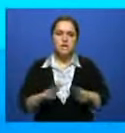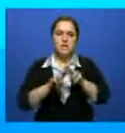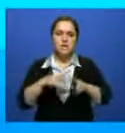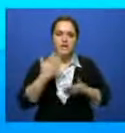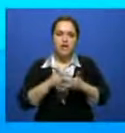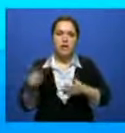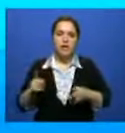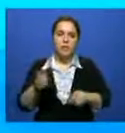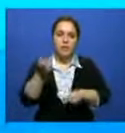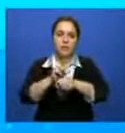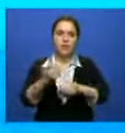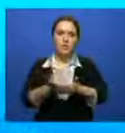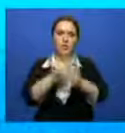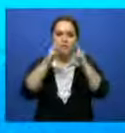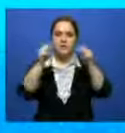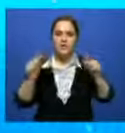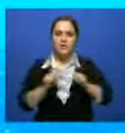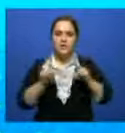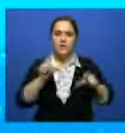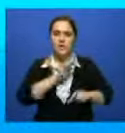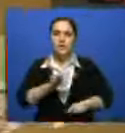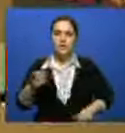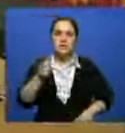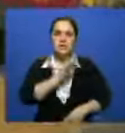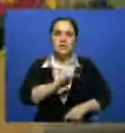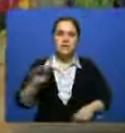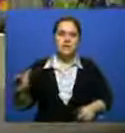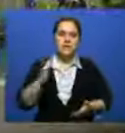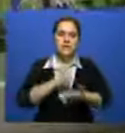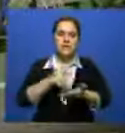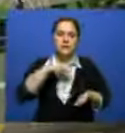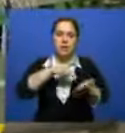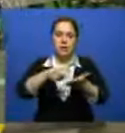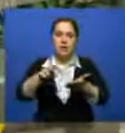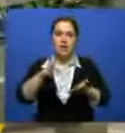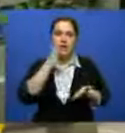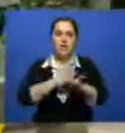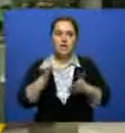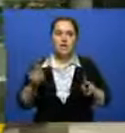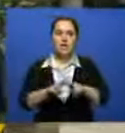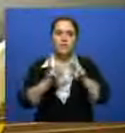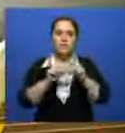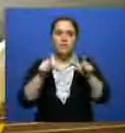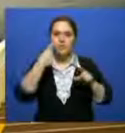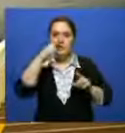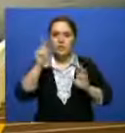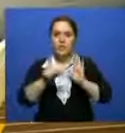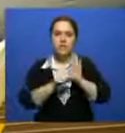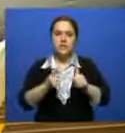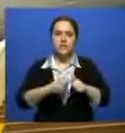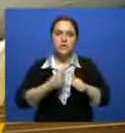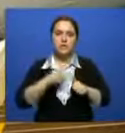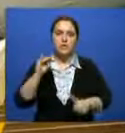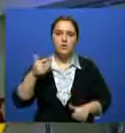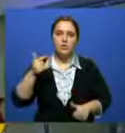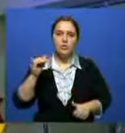Жексебеков посетил новый дворец школьников, детский сад для детей с нарушением опорно-двигательного аппарата «Асылбой Бек», столичную гимназию номер